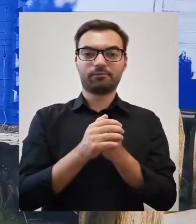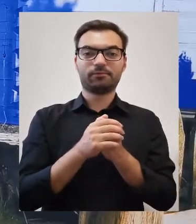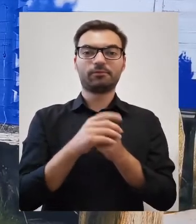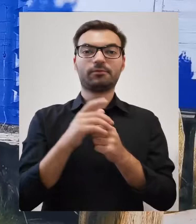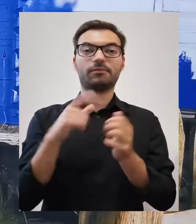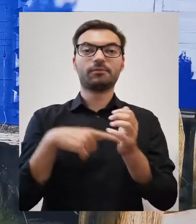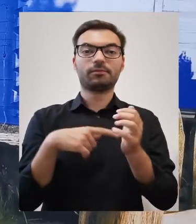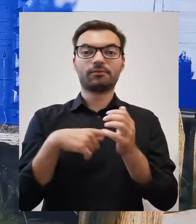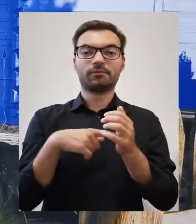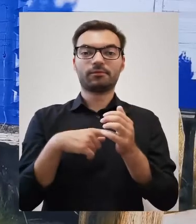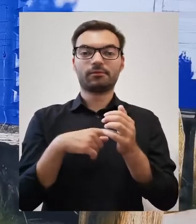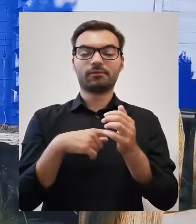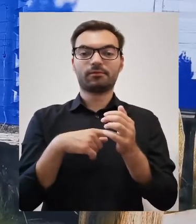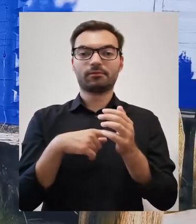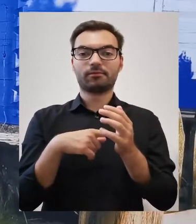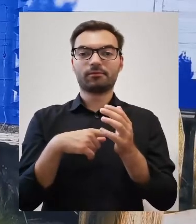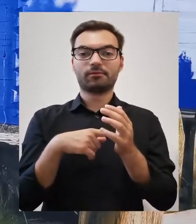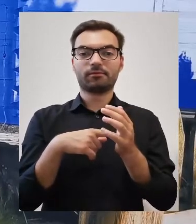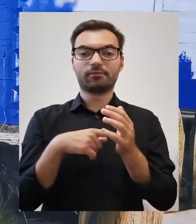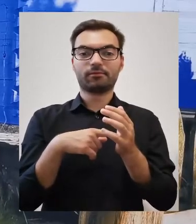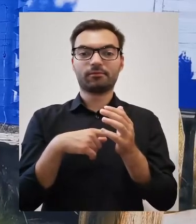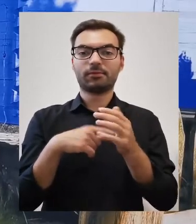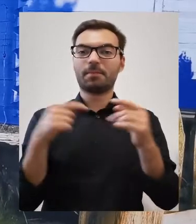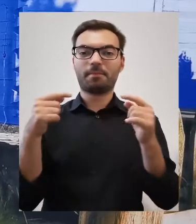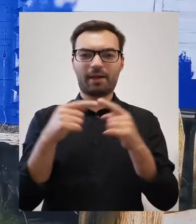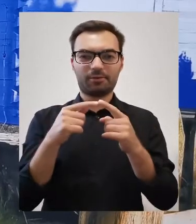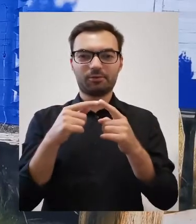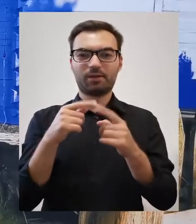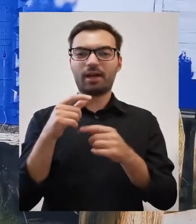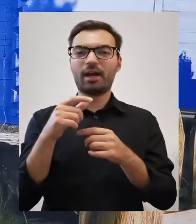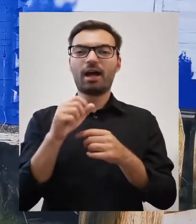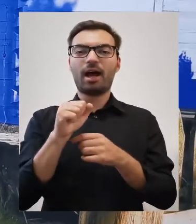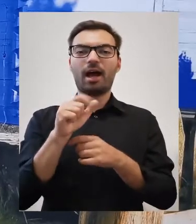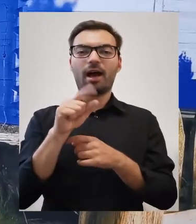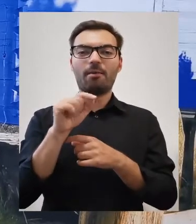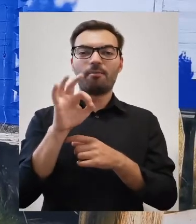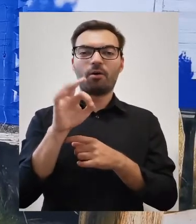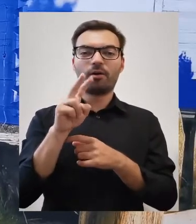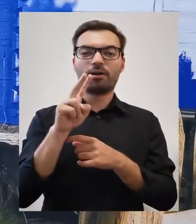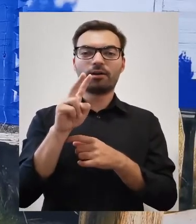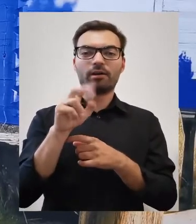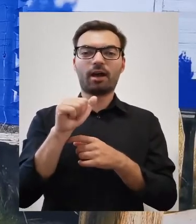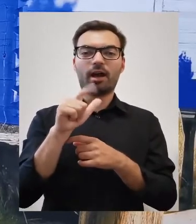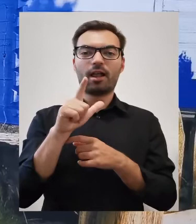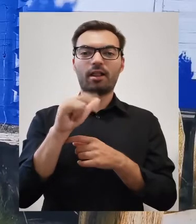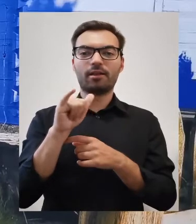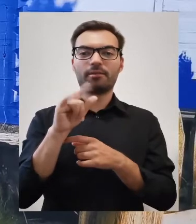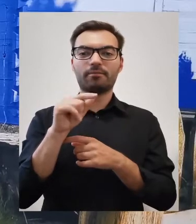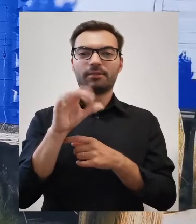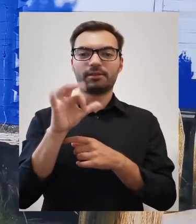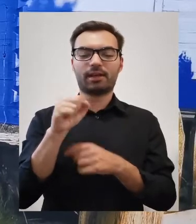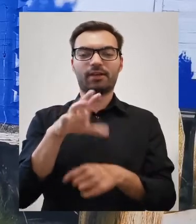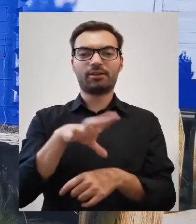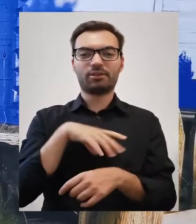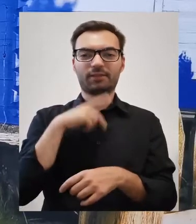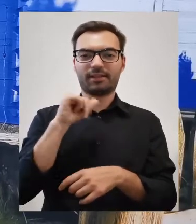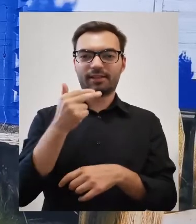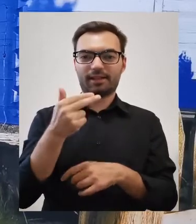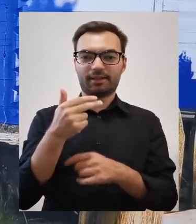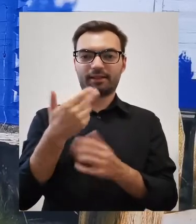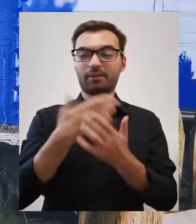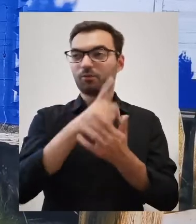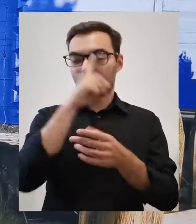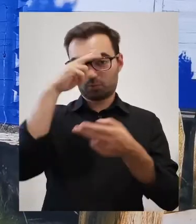które jako żywo odzwierciedla opis z Apokalipsy według św. Jana. Uznano więc, że